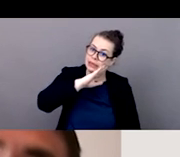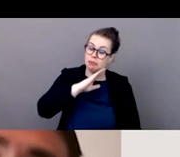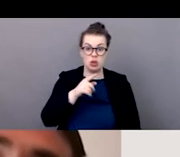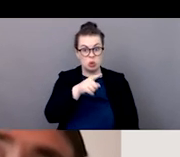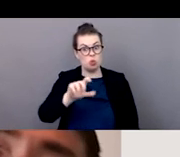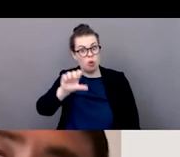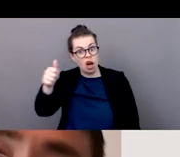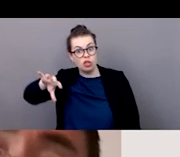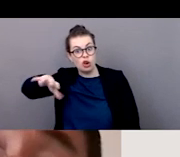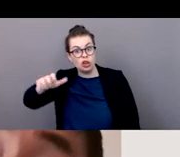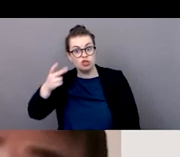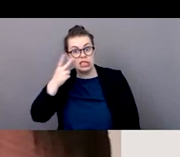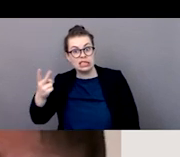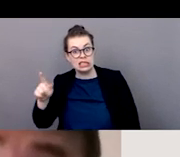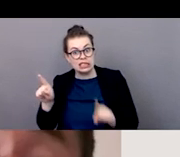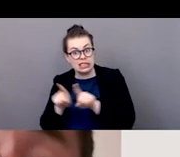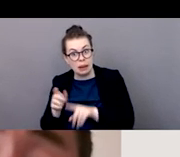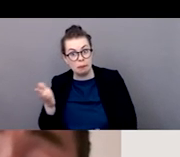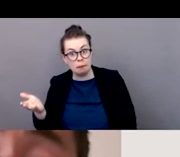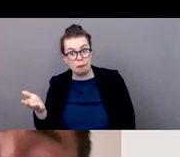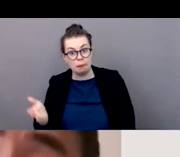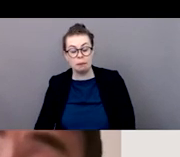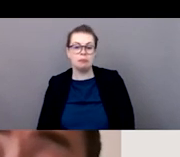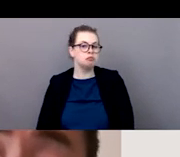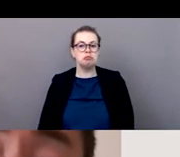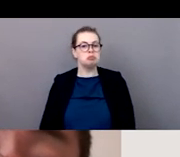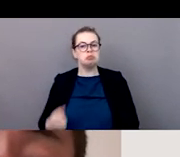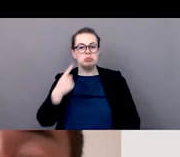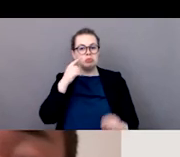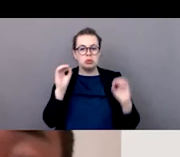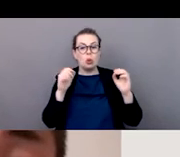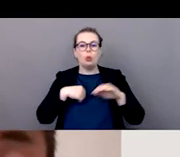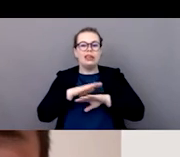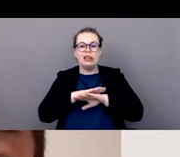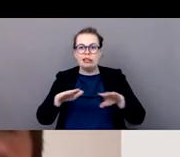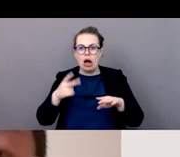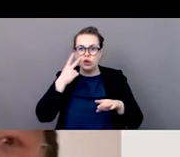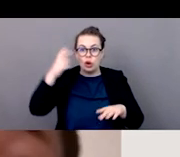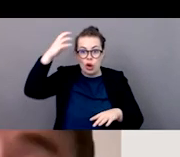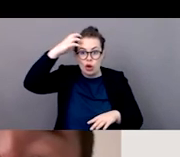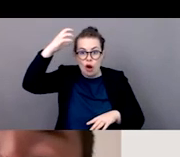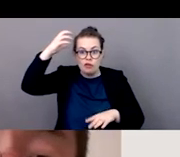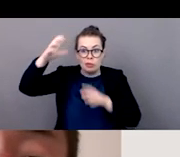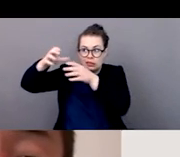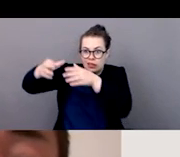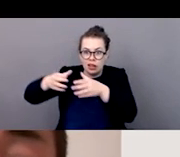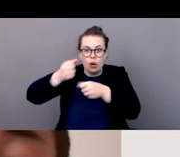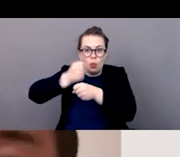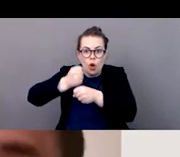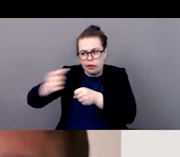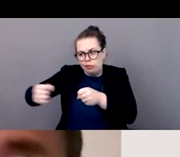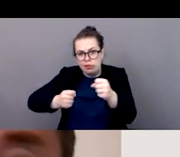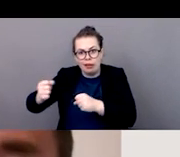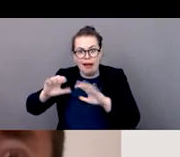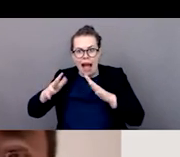remarqué en tant que telles mais nous avons des études bien étatiques de ce type d'urgence etc mais il n'en demeure pas